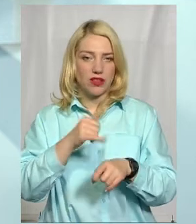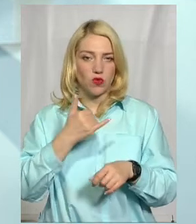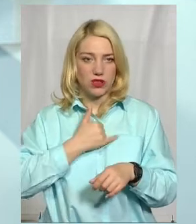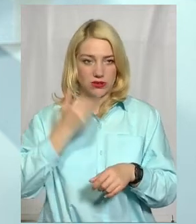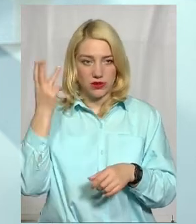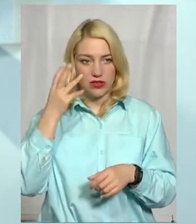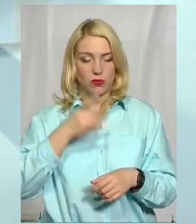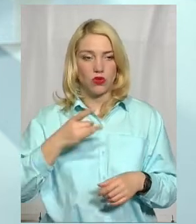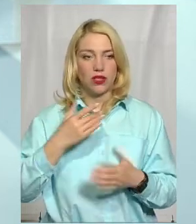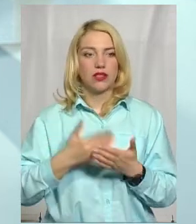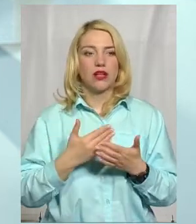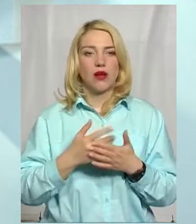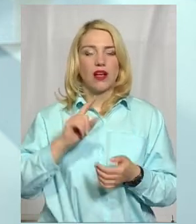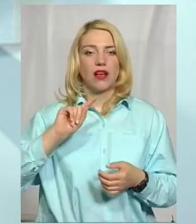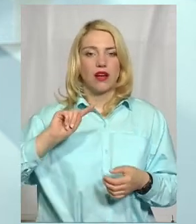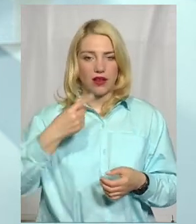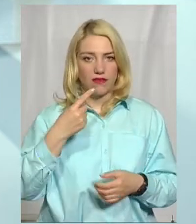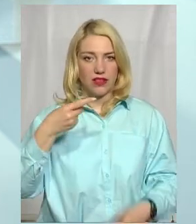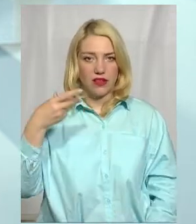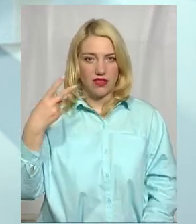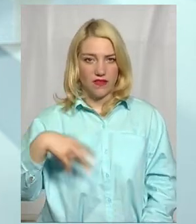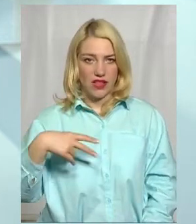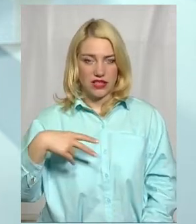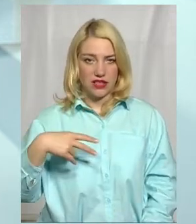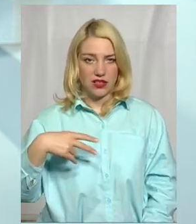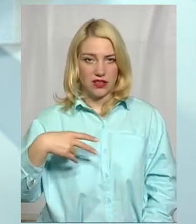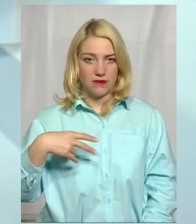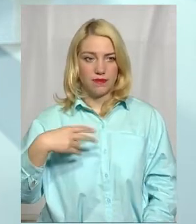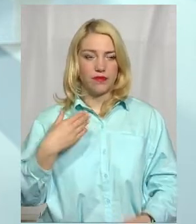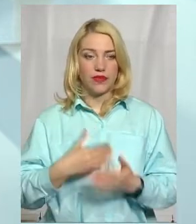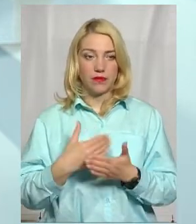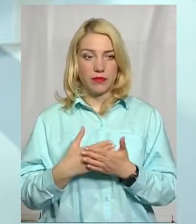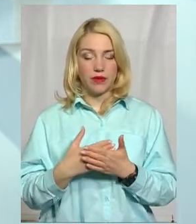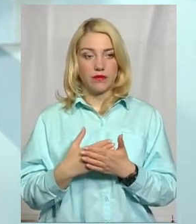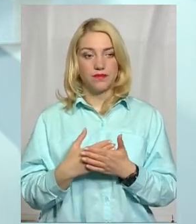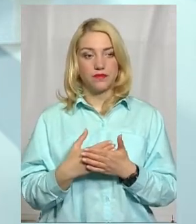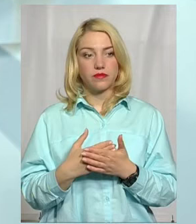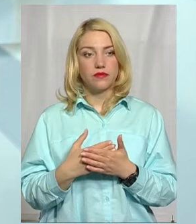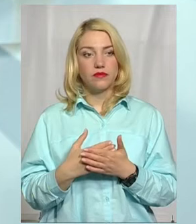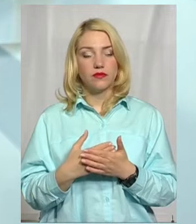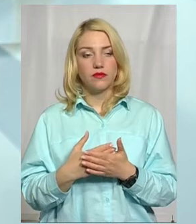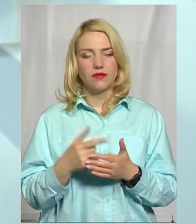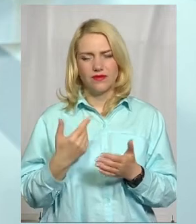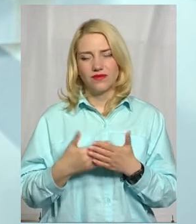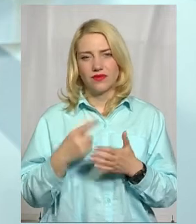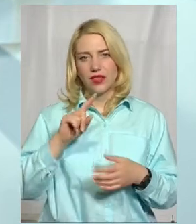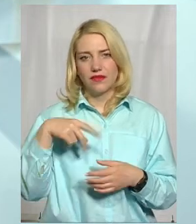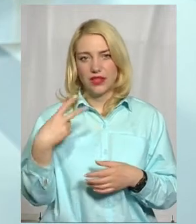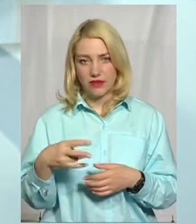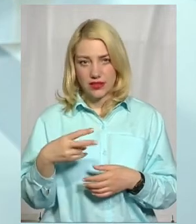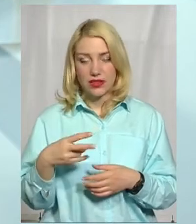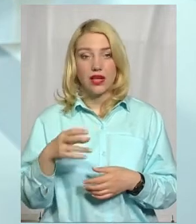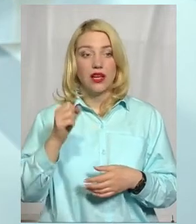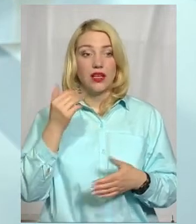гривня 20 десь в районі цієї суми, і